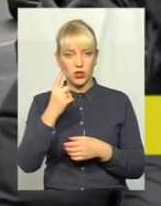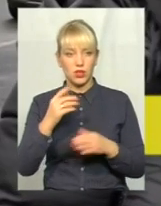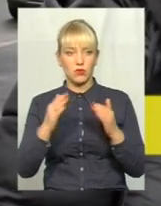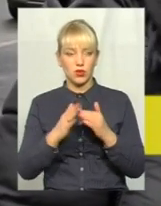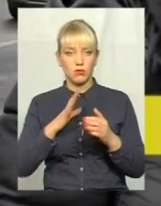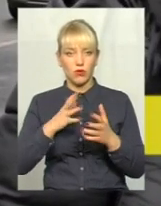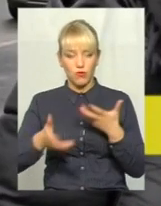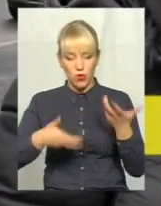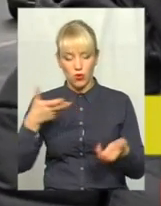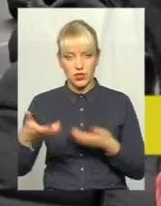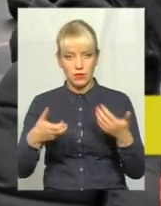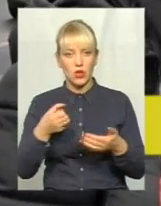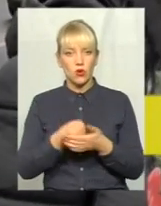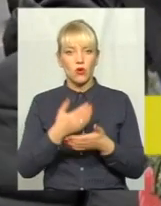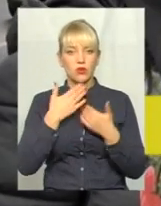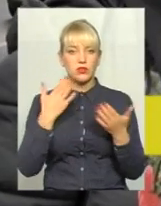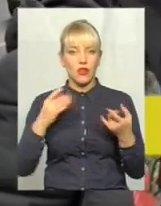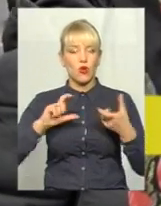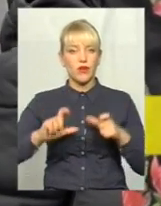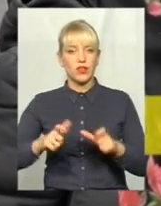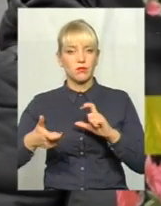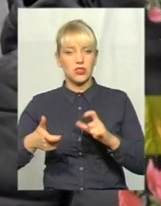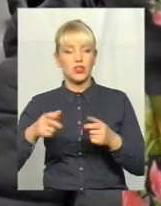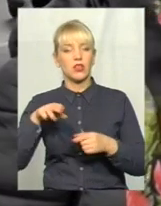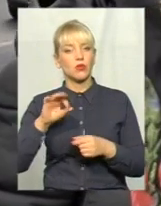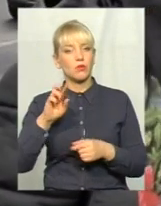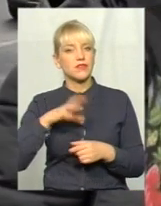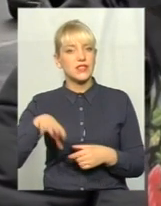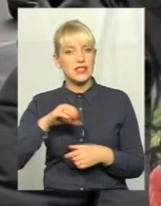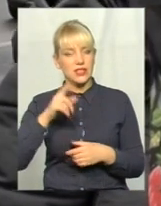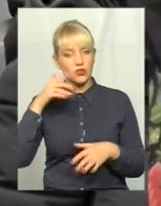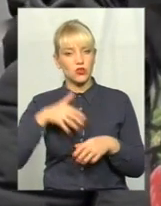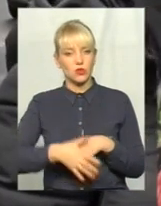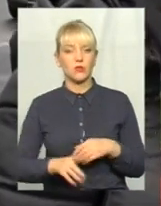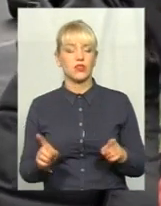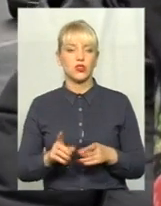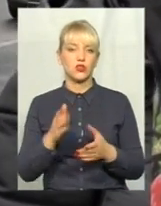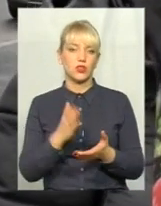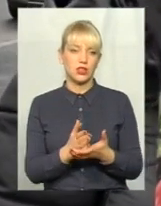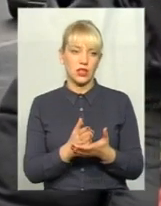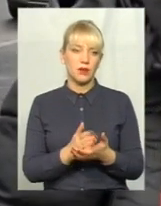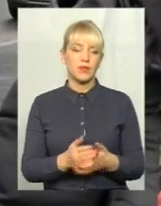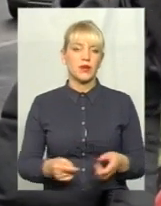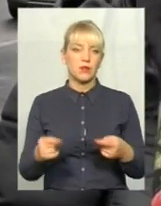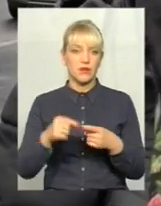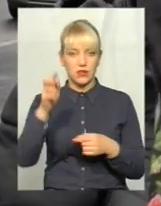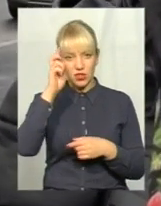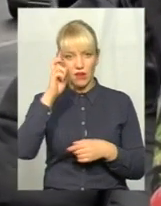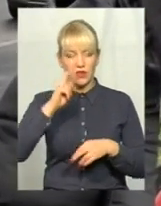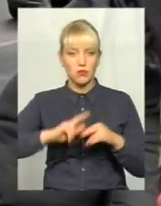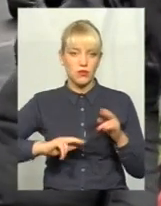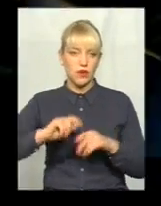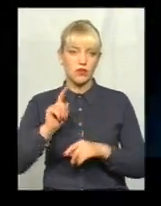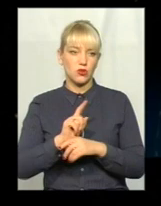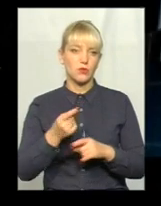останнього кірпічика, я думаю, щоб забудовники всі зрозуміли, що є певні державні будівельні норми, їх потрібно